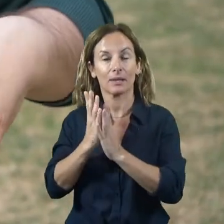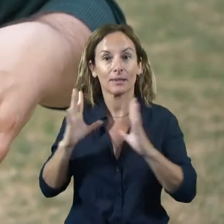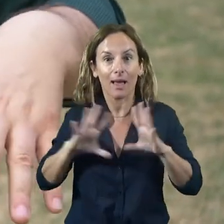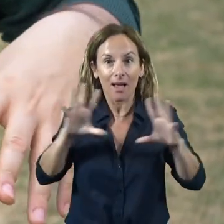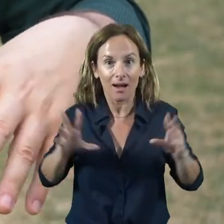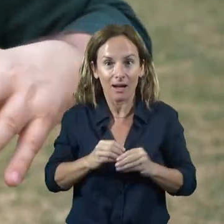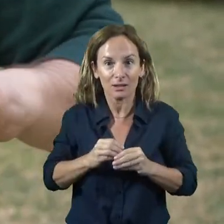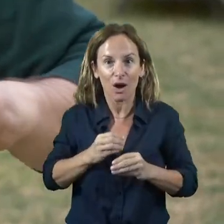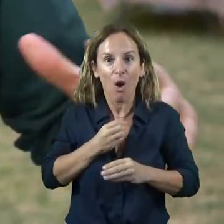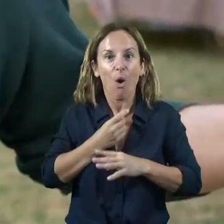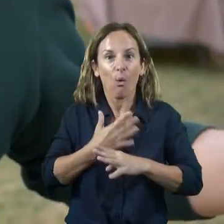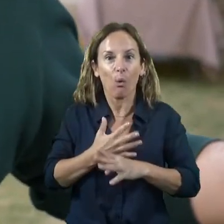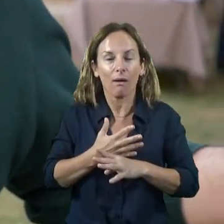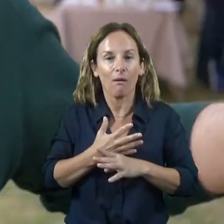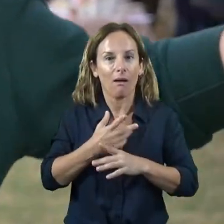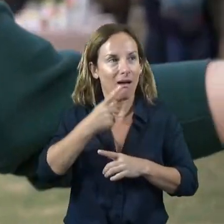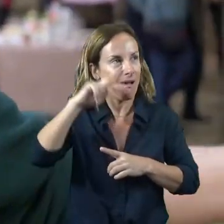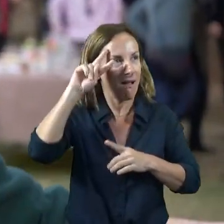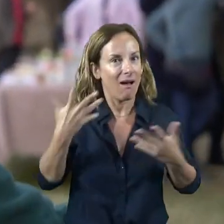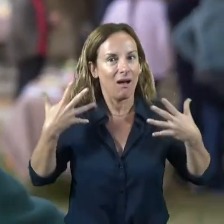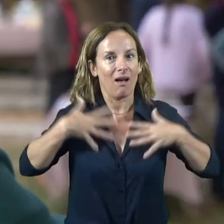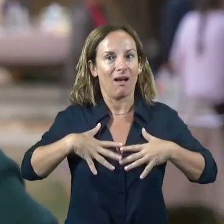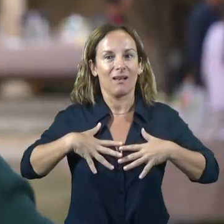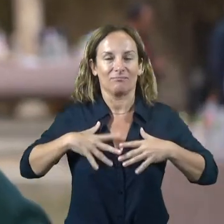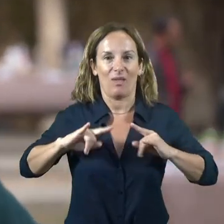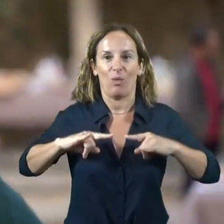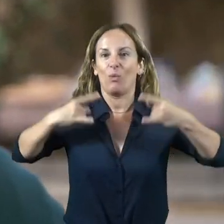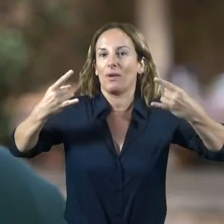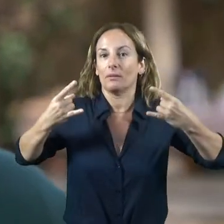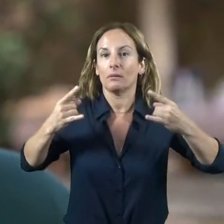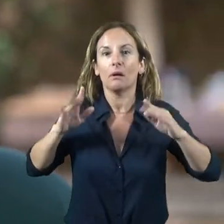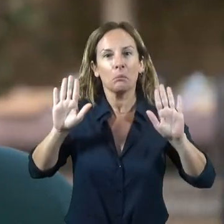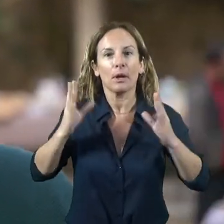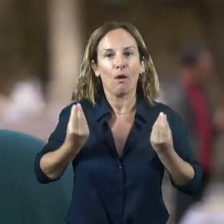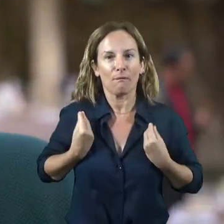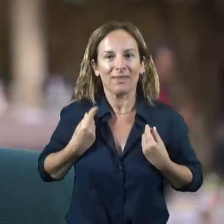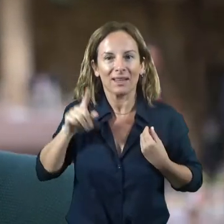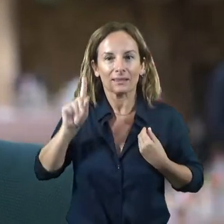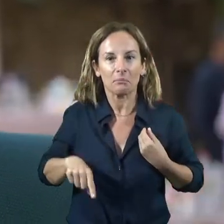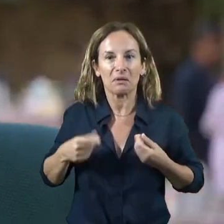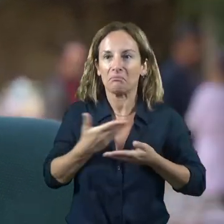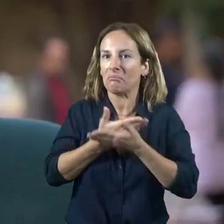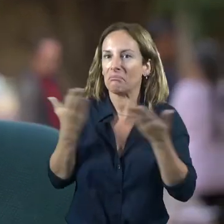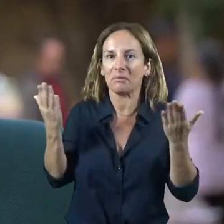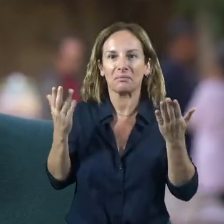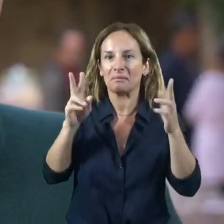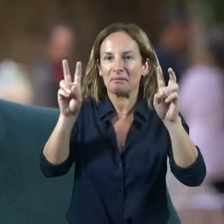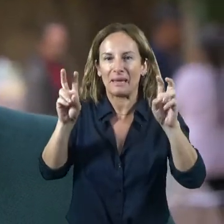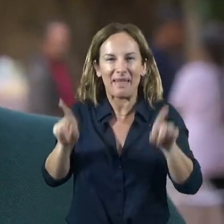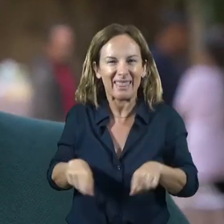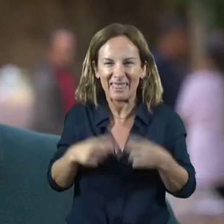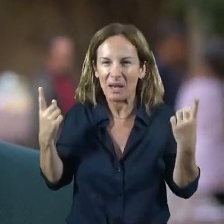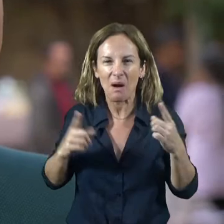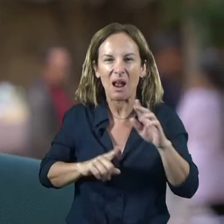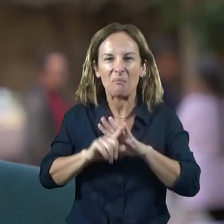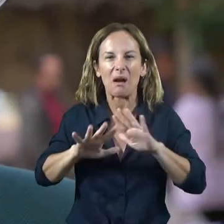evidentment augmenta no només una experiència en un museu, sinó una experiència en la vida. Qualsevol cosa que facis vivint en un joc et